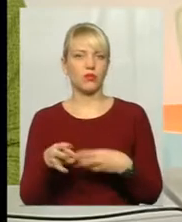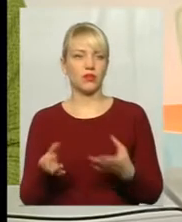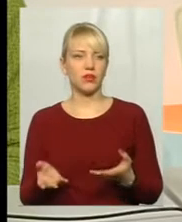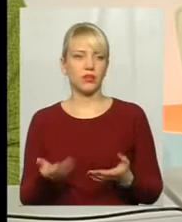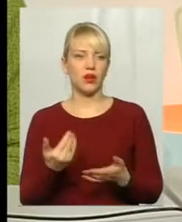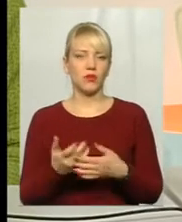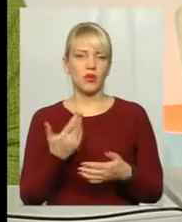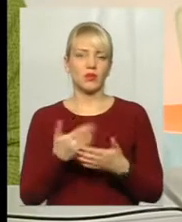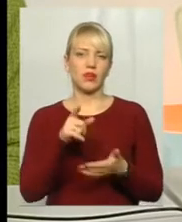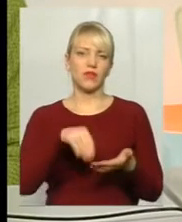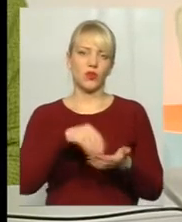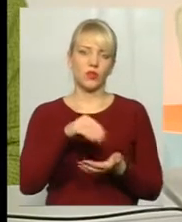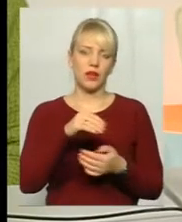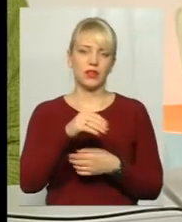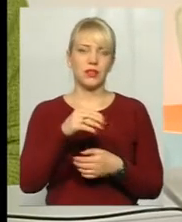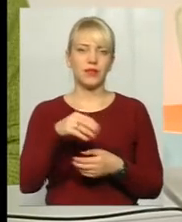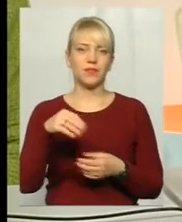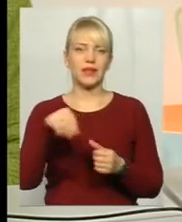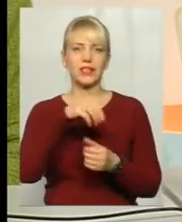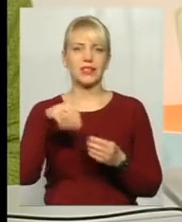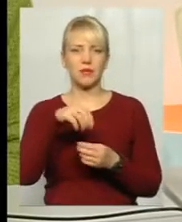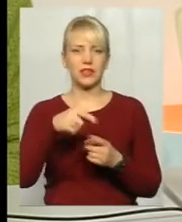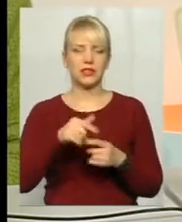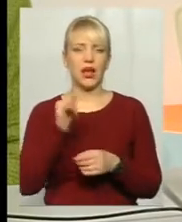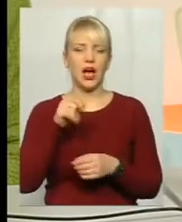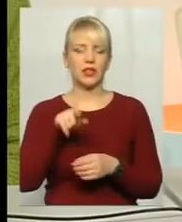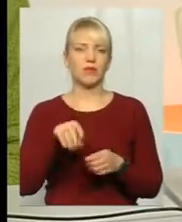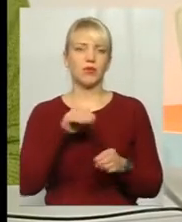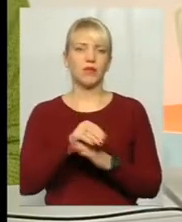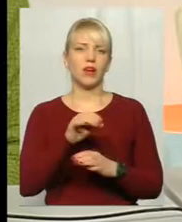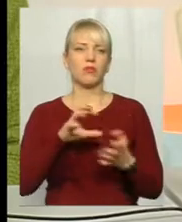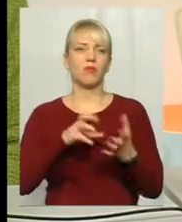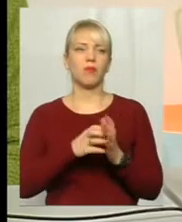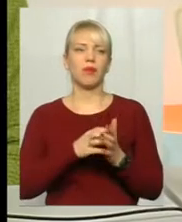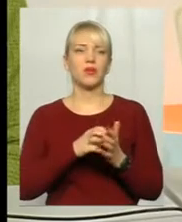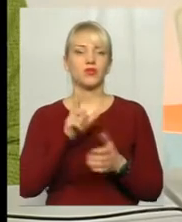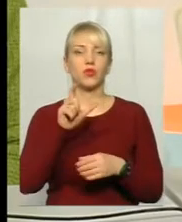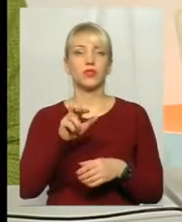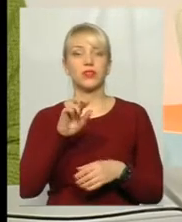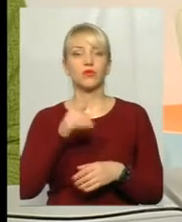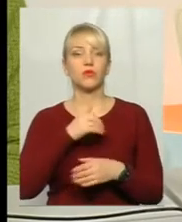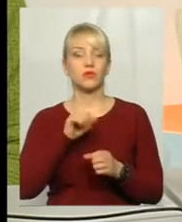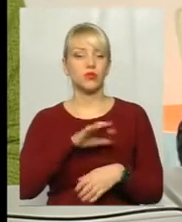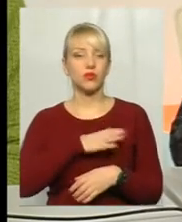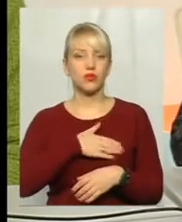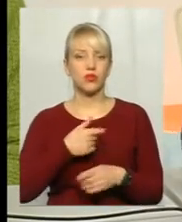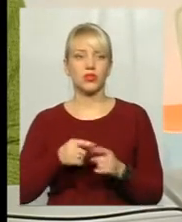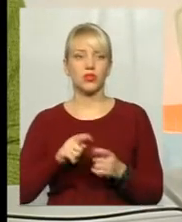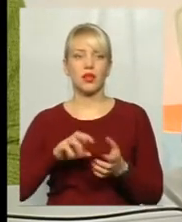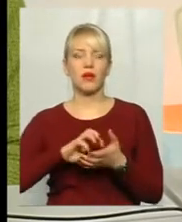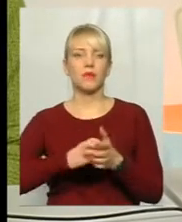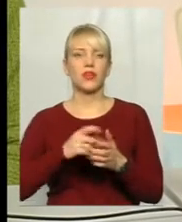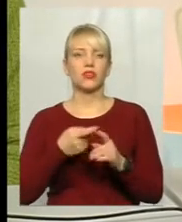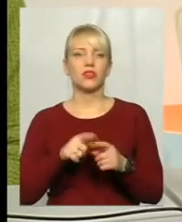берете ви якісь спеції, а вам ще додають тоді якесь печиво. Ну, людина, може, не хоче цього печива. Це вже йде як нав